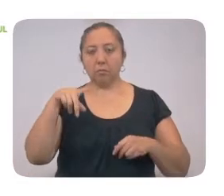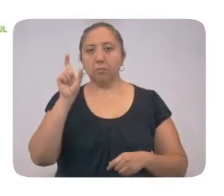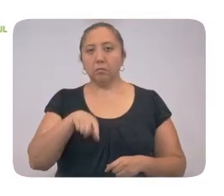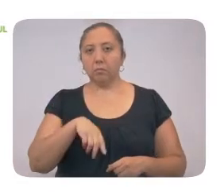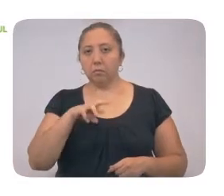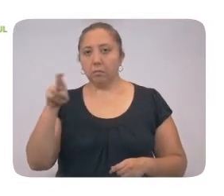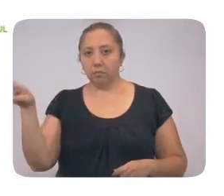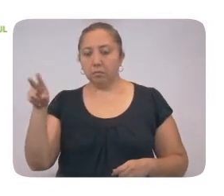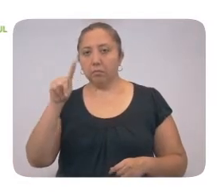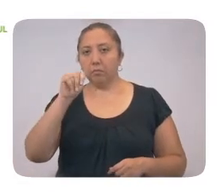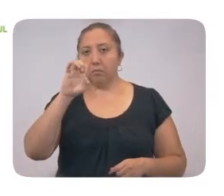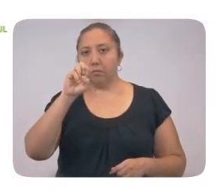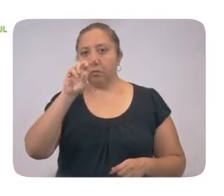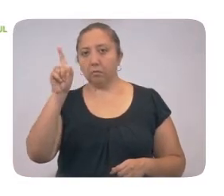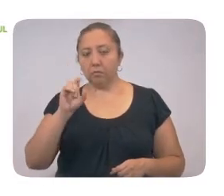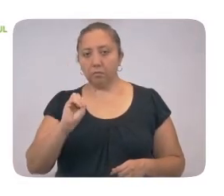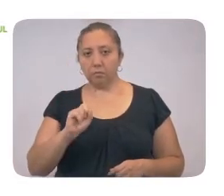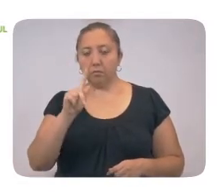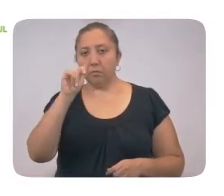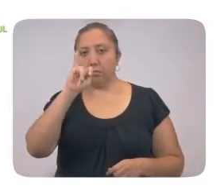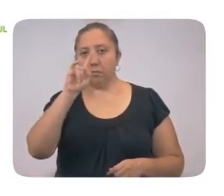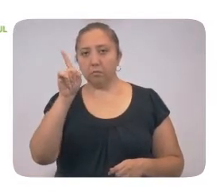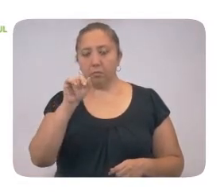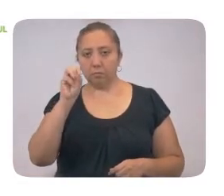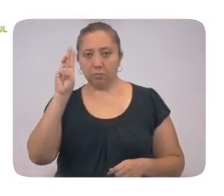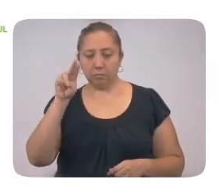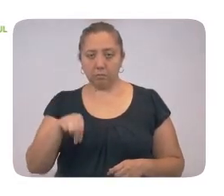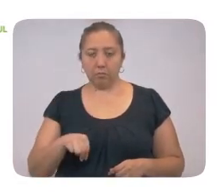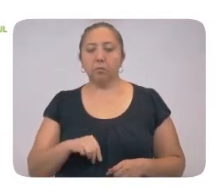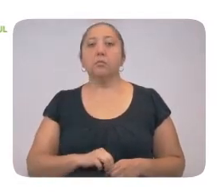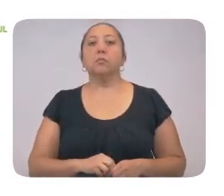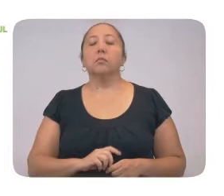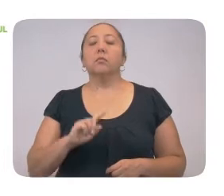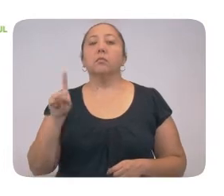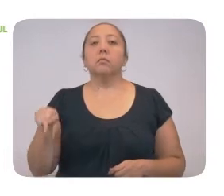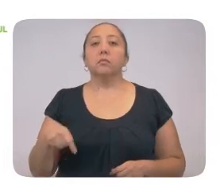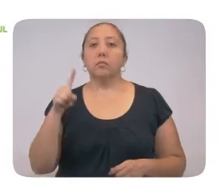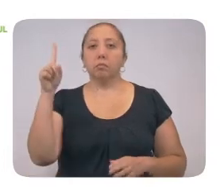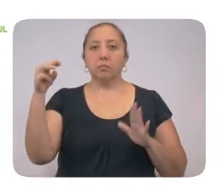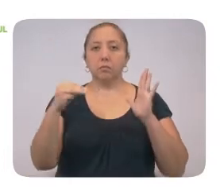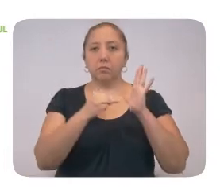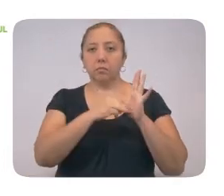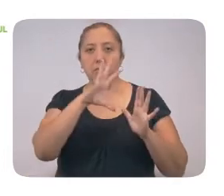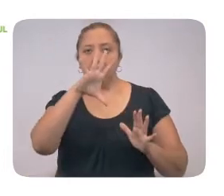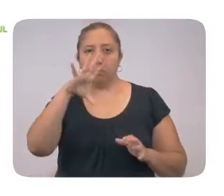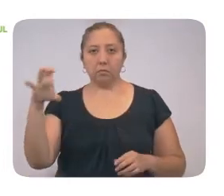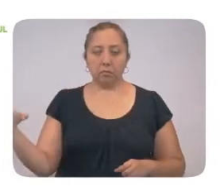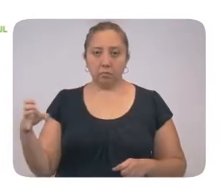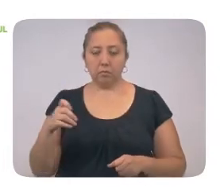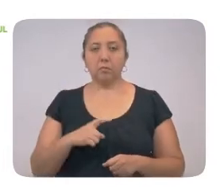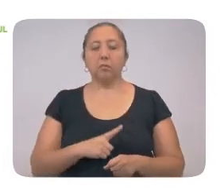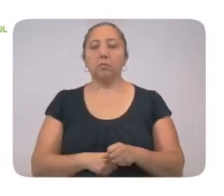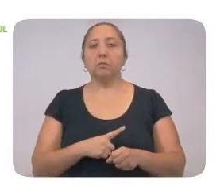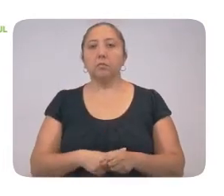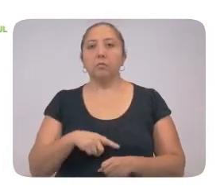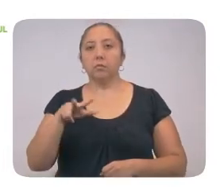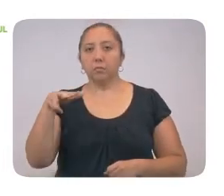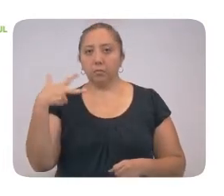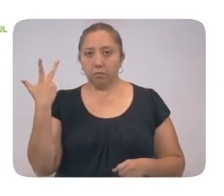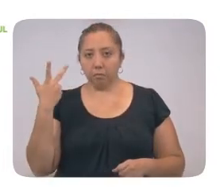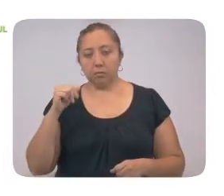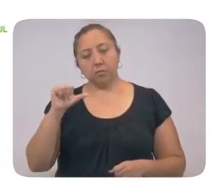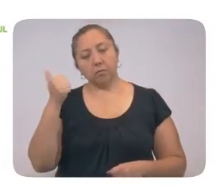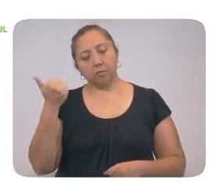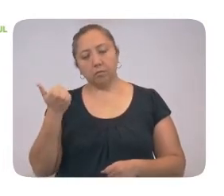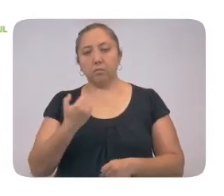behlae uch, 6 humpelel kimil, un du kolele, 44 junti, sijnal, yetel kajak baltukahil ho, ancahan